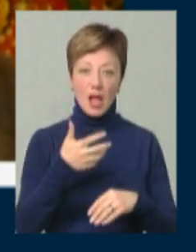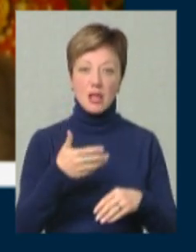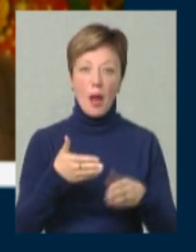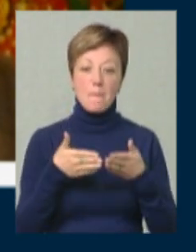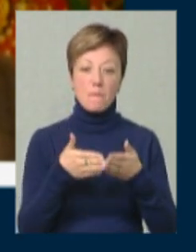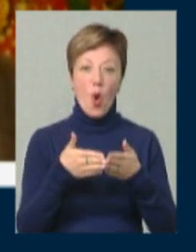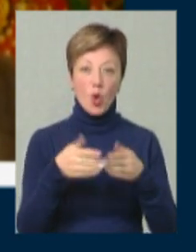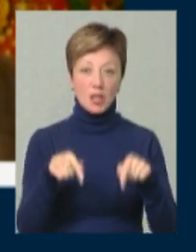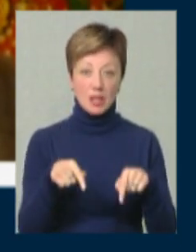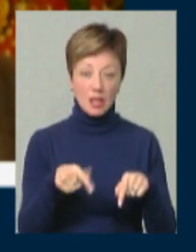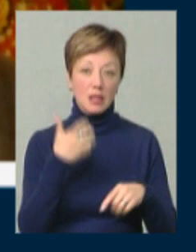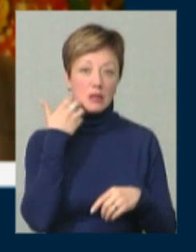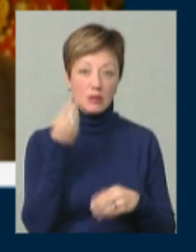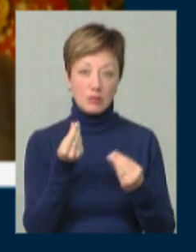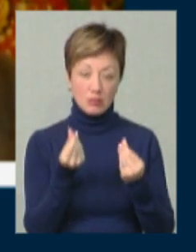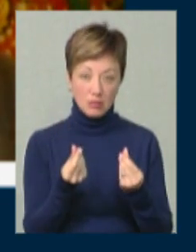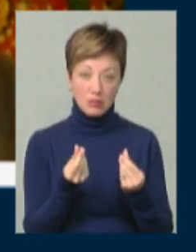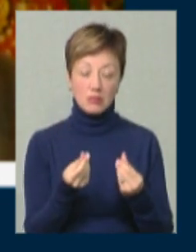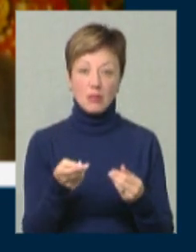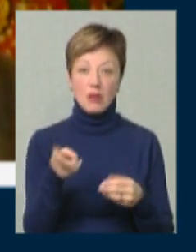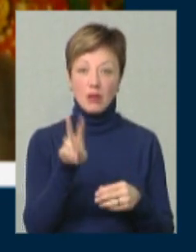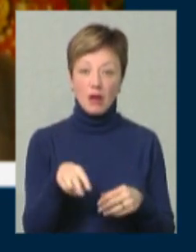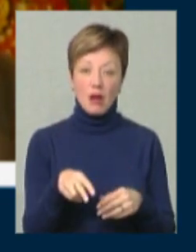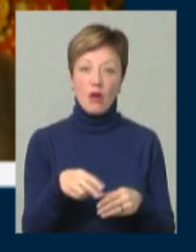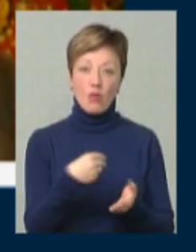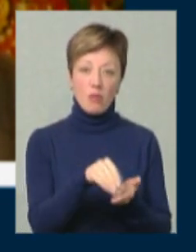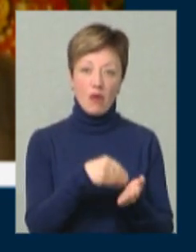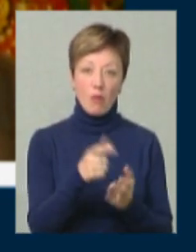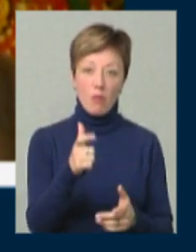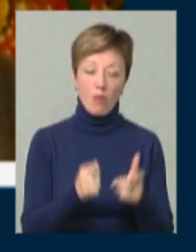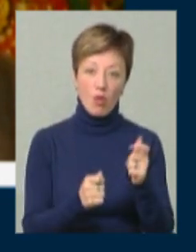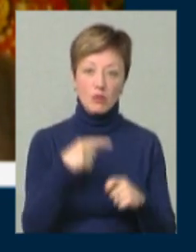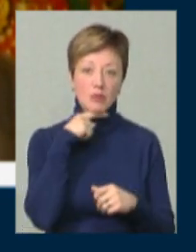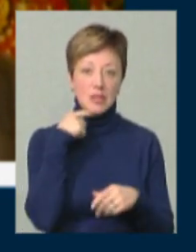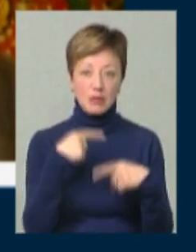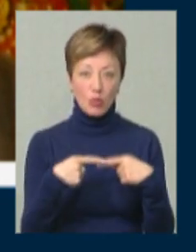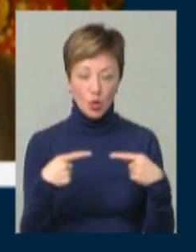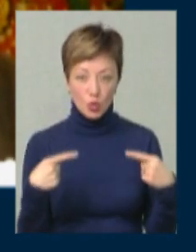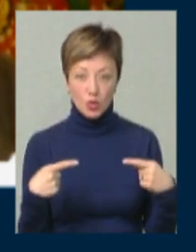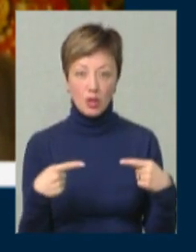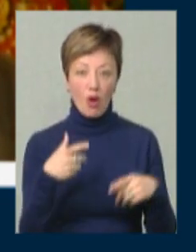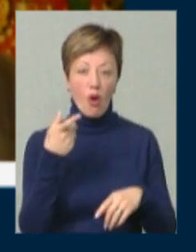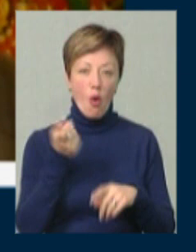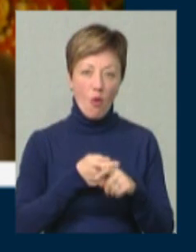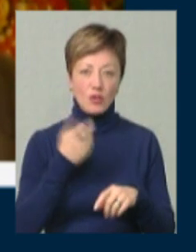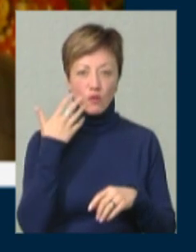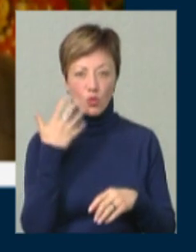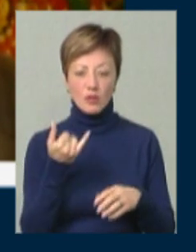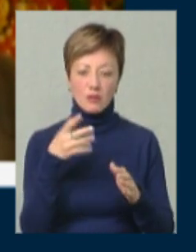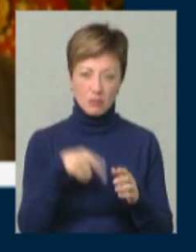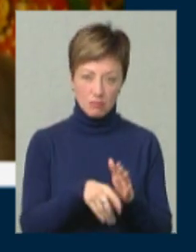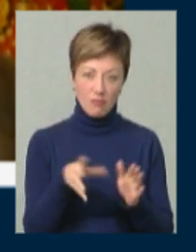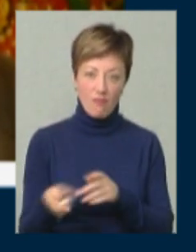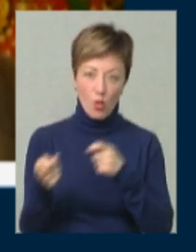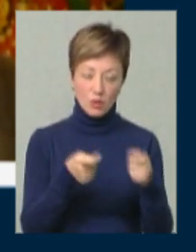За це виручалася валюта. За валюту купувалися молочні і м'ясні продукти, овочі, фрукти, які вводилися в